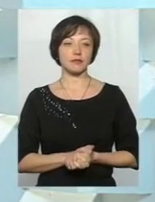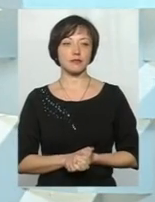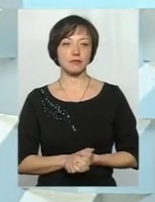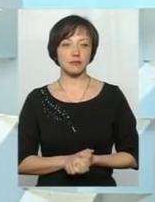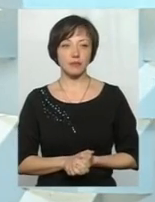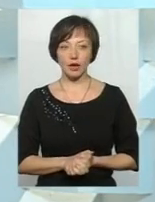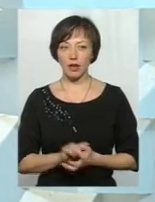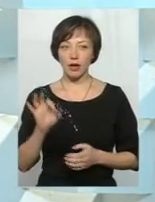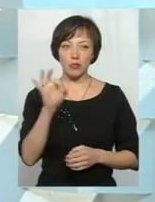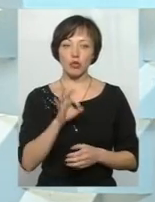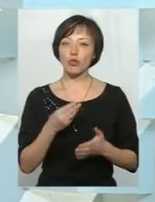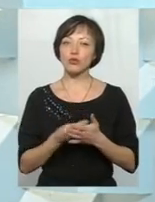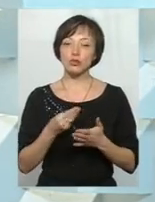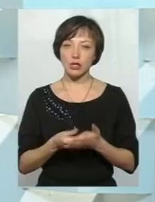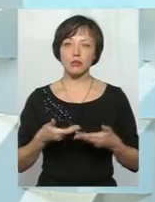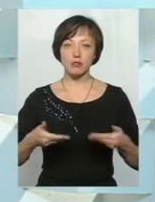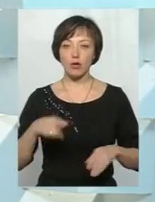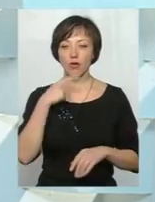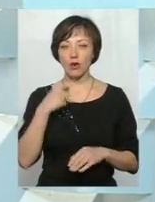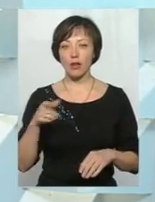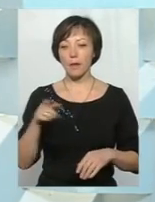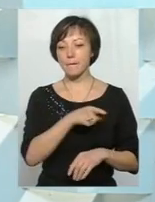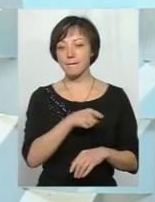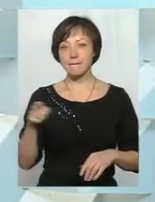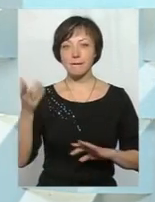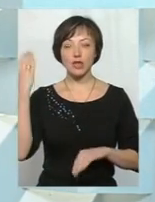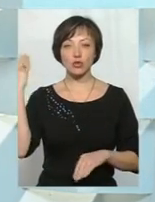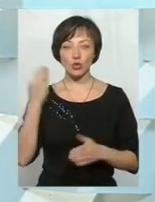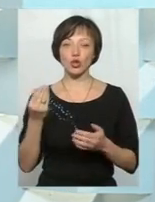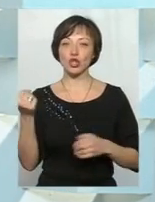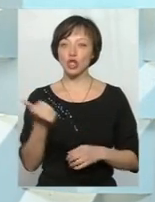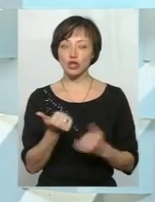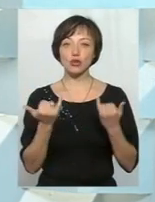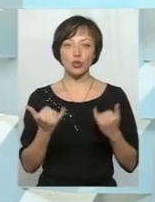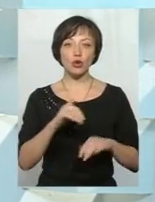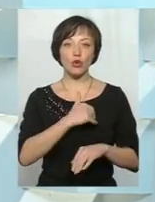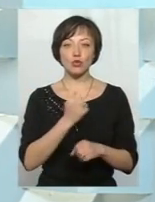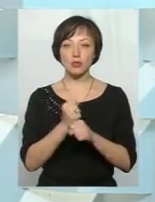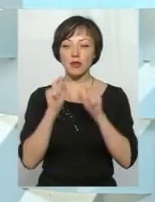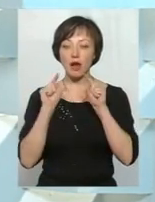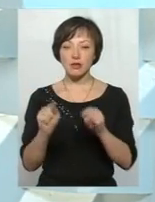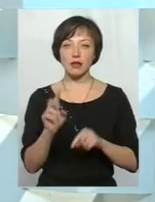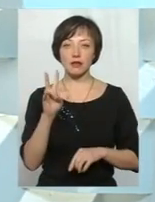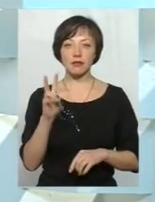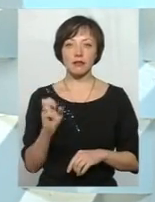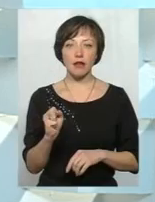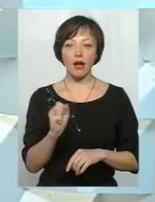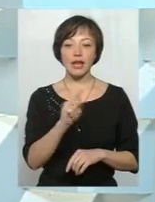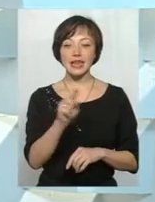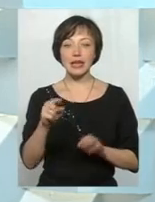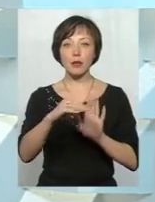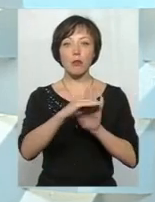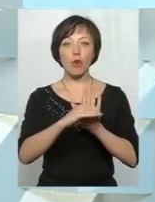Власне, про бюджет ми говорили впродовж всього минулого тижня, а сьогодні я хочу зробити акцент більше на тих